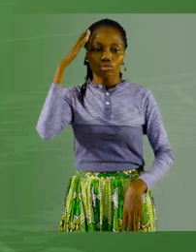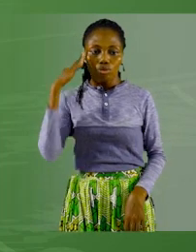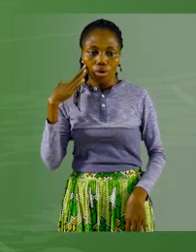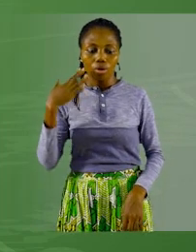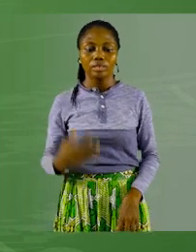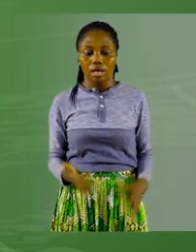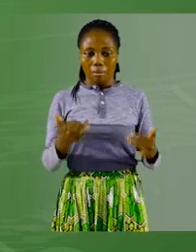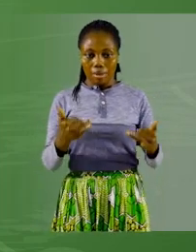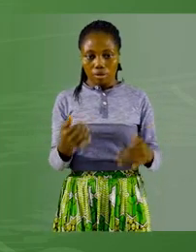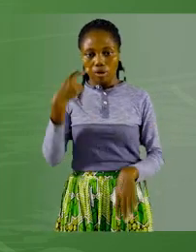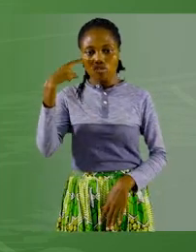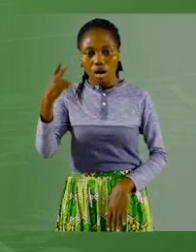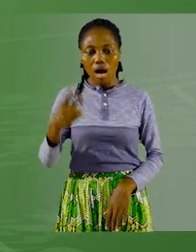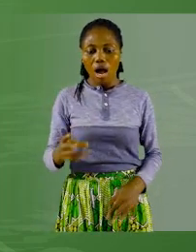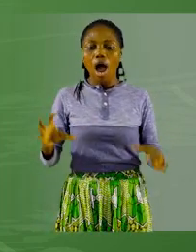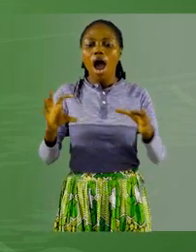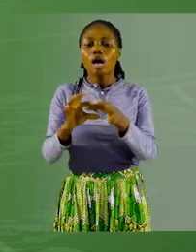son accord.